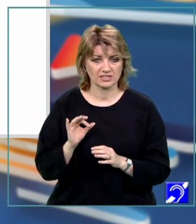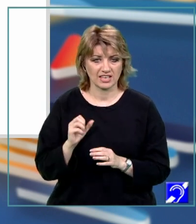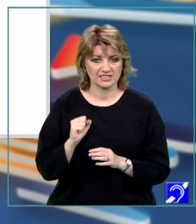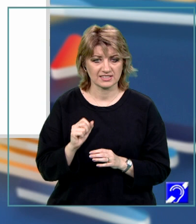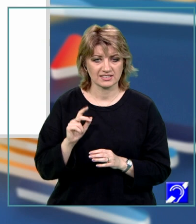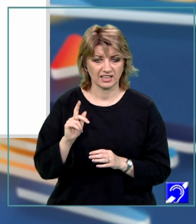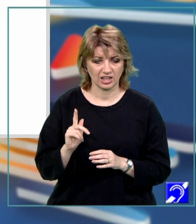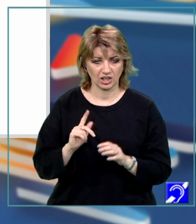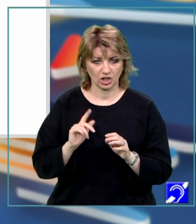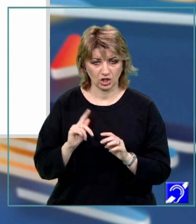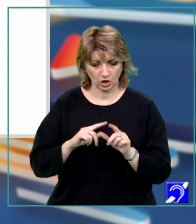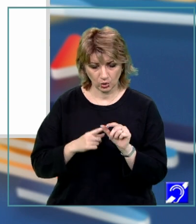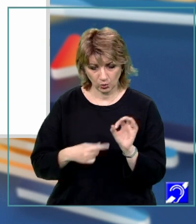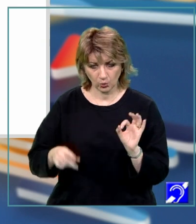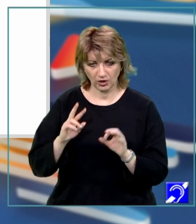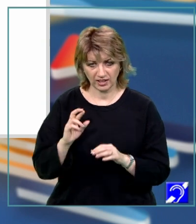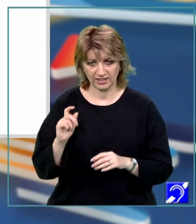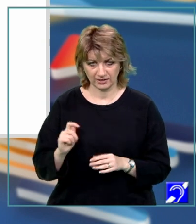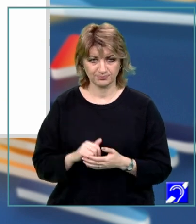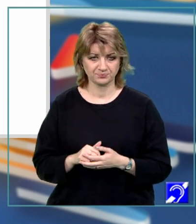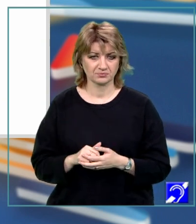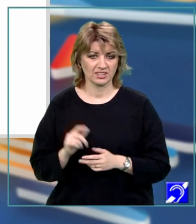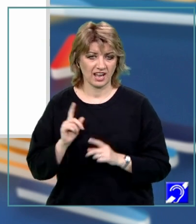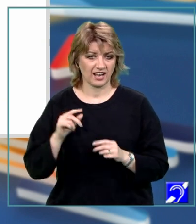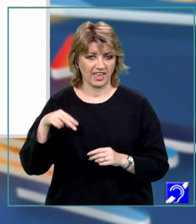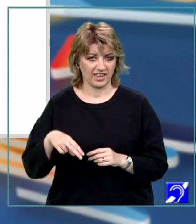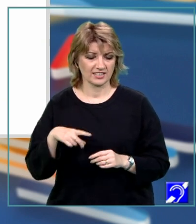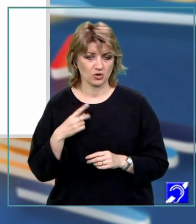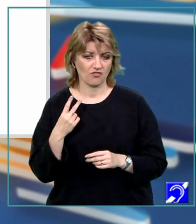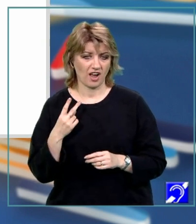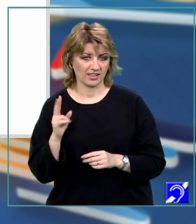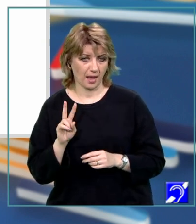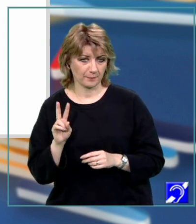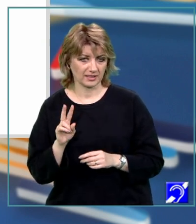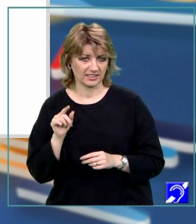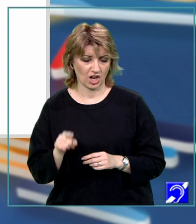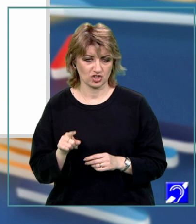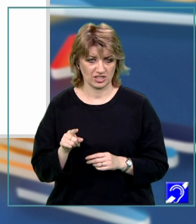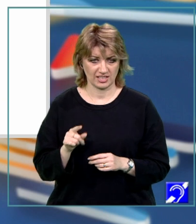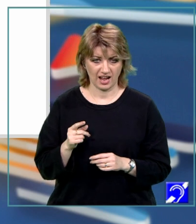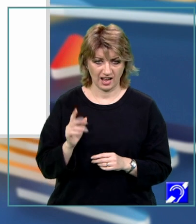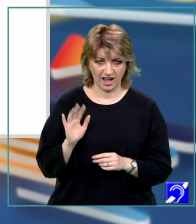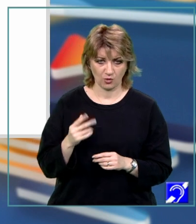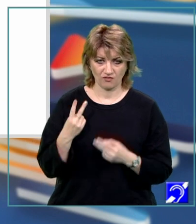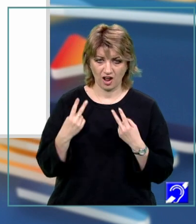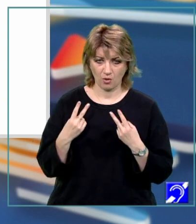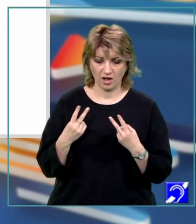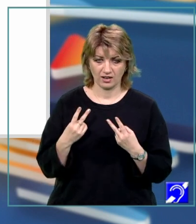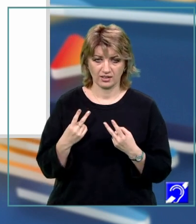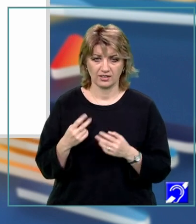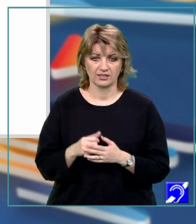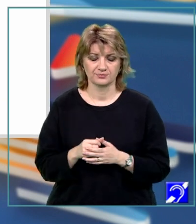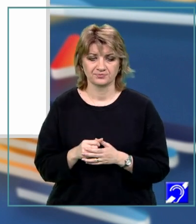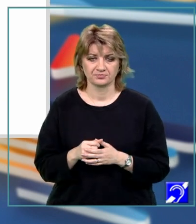SQRT. Ca să verificăm dacă M este o variabilă din acesta care conține o valoare pătra perfect,